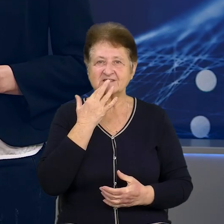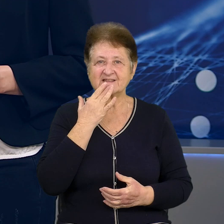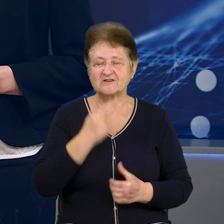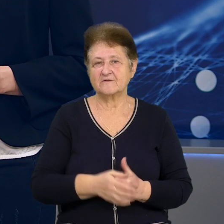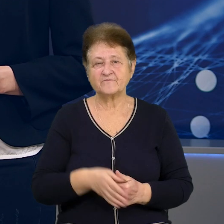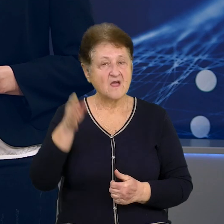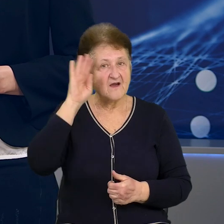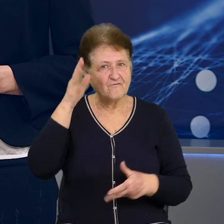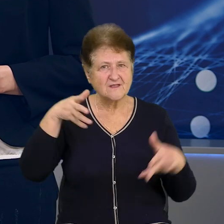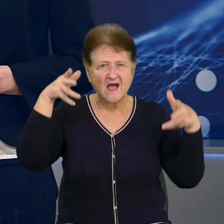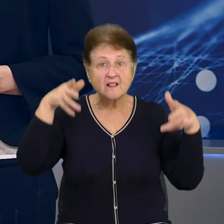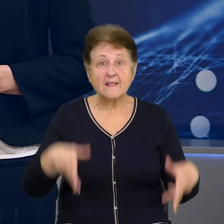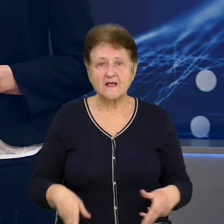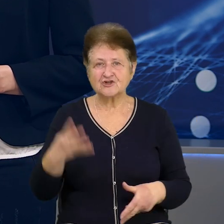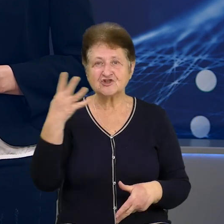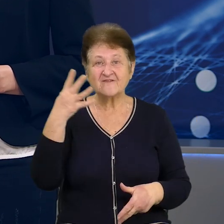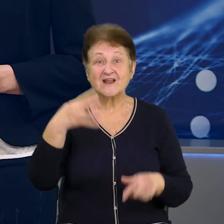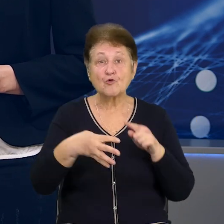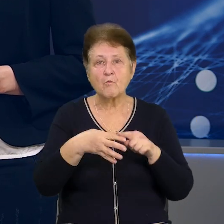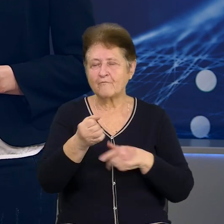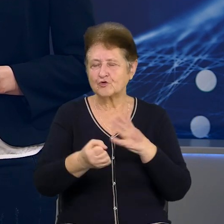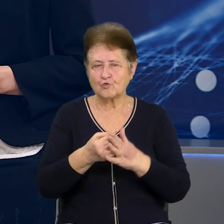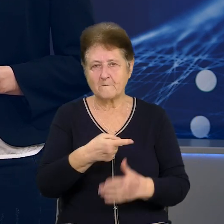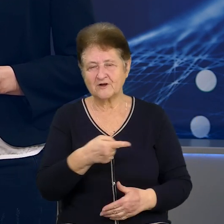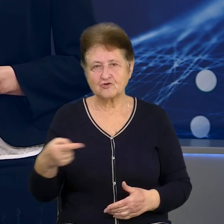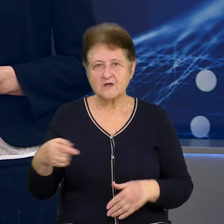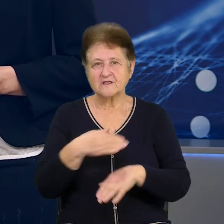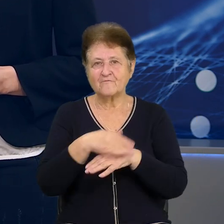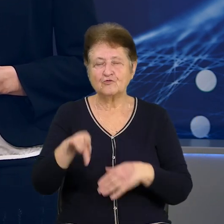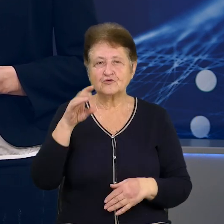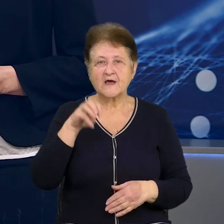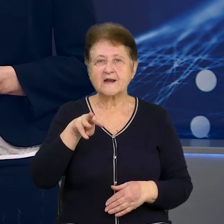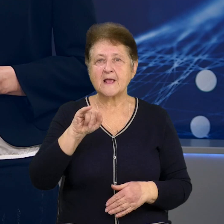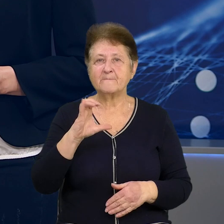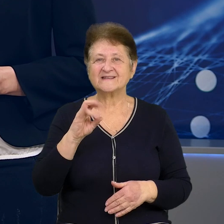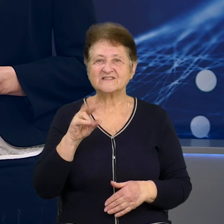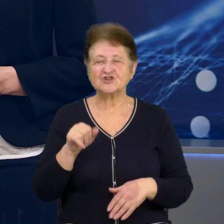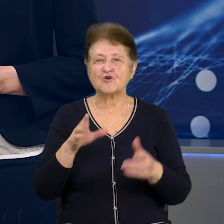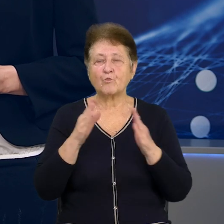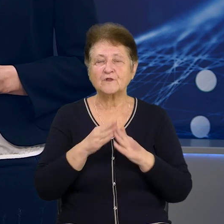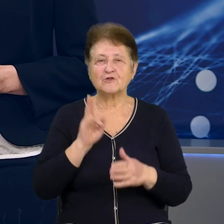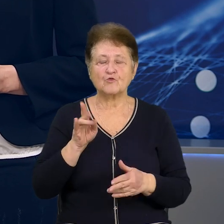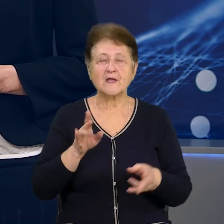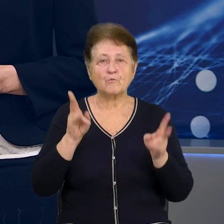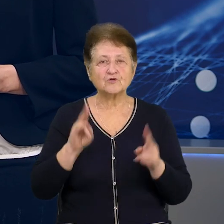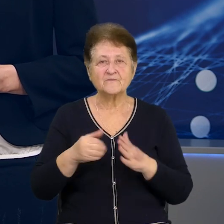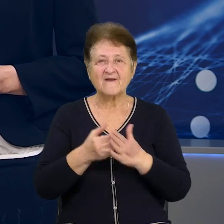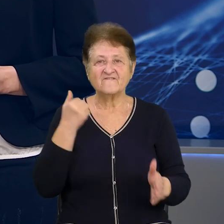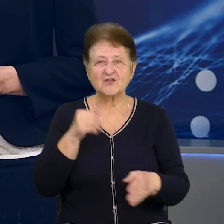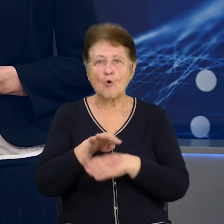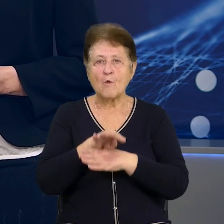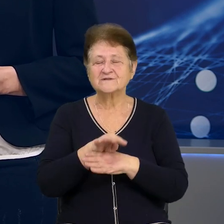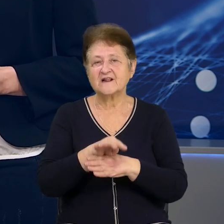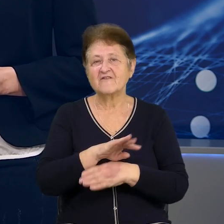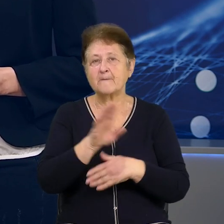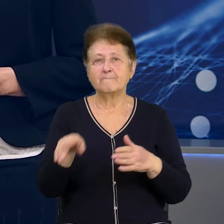Вода лилась з четвертого поверху до першого. На вулиці Ремісничій у Чернігові у будинку, який постраждав від обстрілів, без